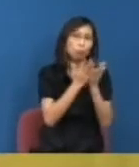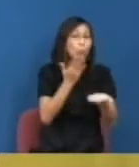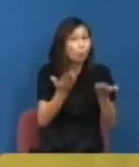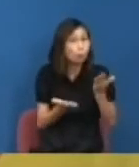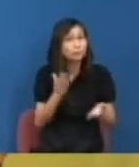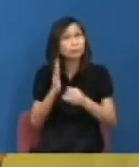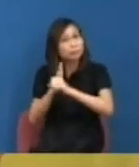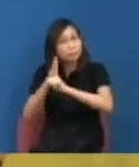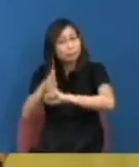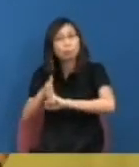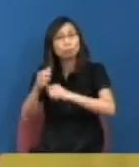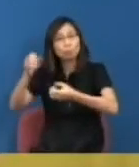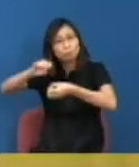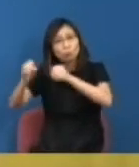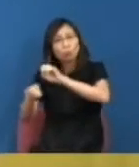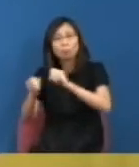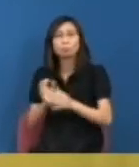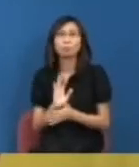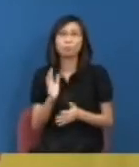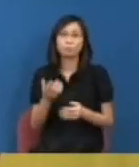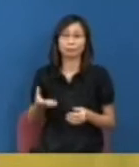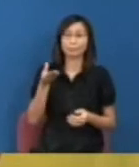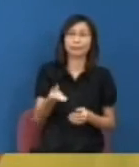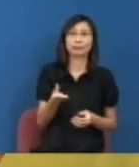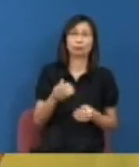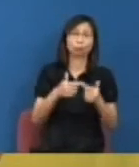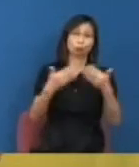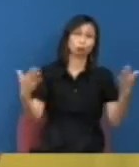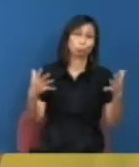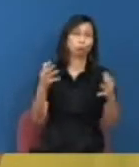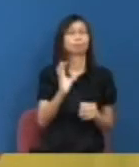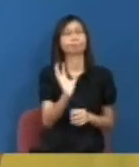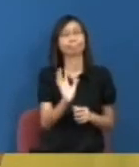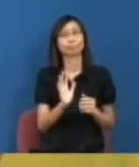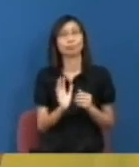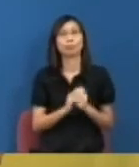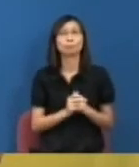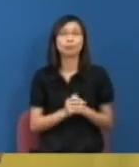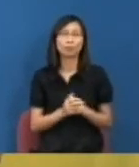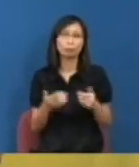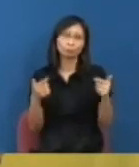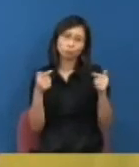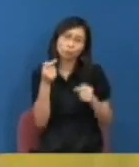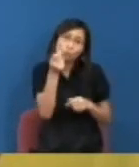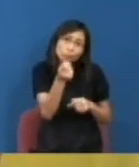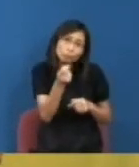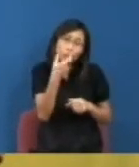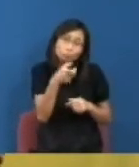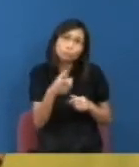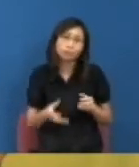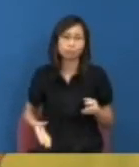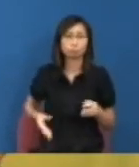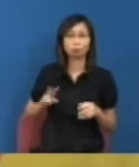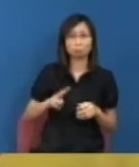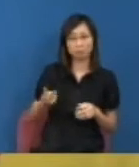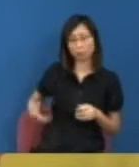其實真的不需要用好像醫學院那麽多錢但不是代表因為他們可以用到很少錢好像他們的貢獻或者